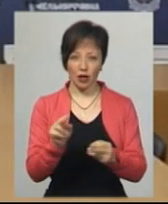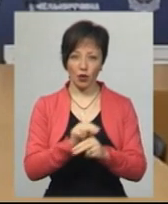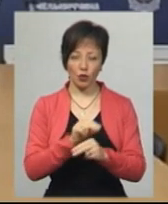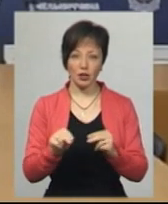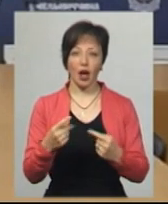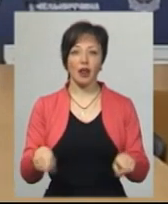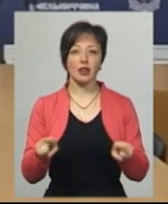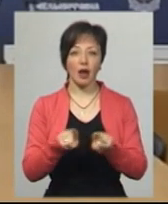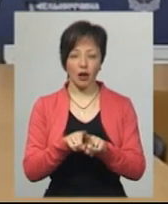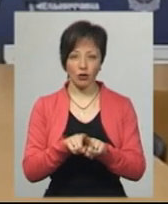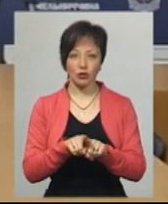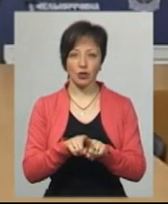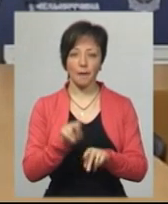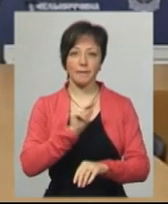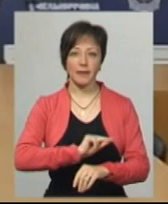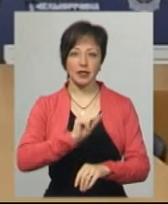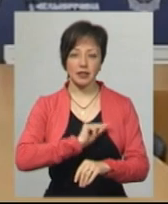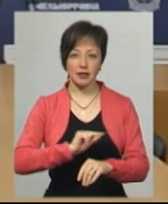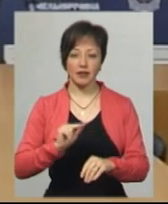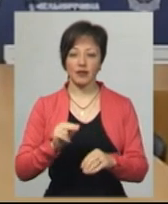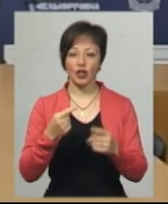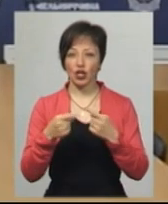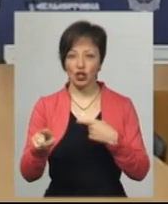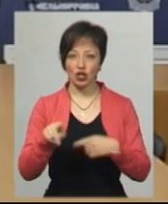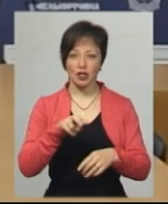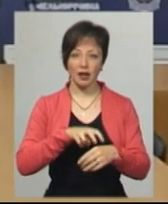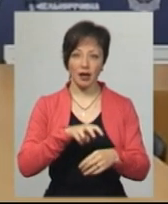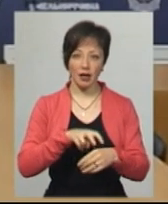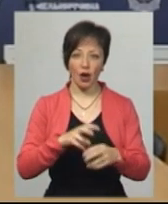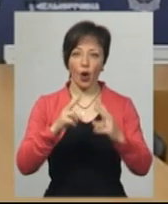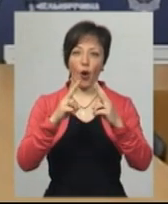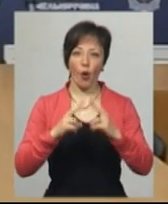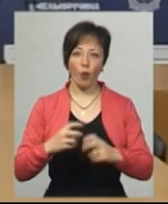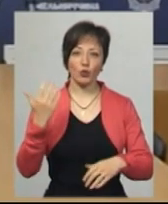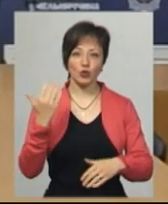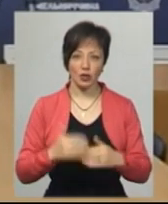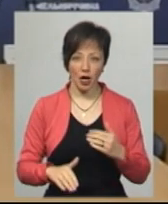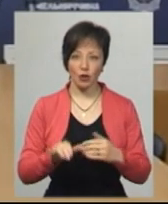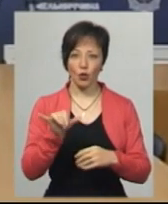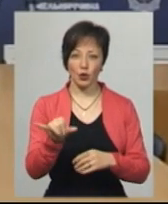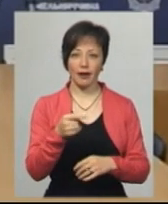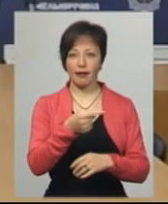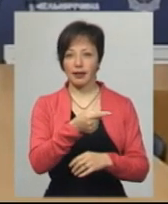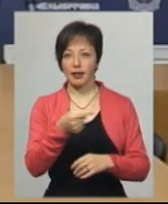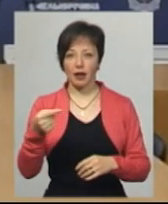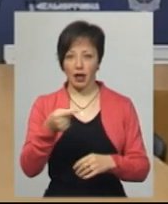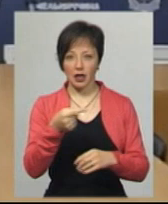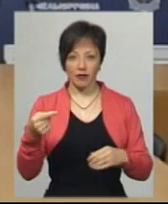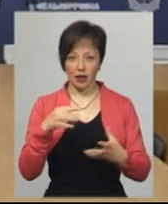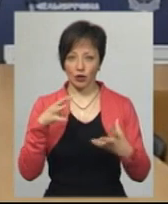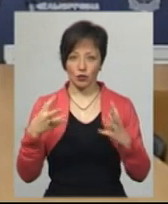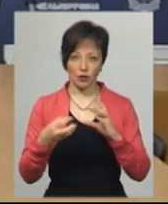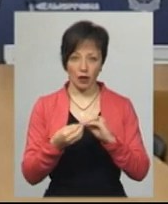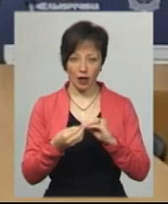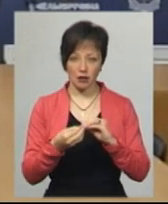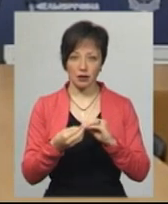А також персонал, всі інші лікарі обстежені, у них негативні результати